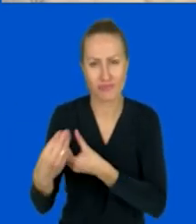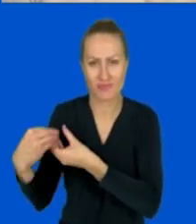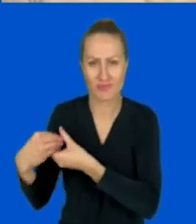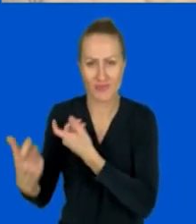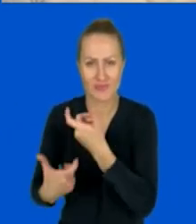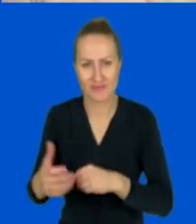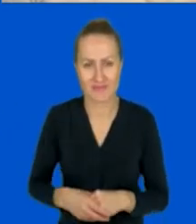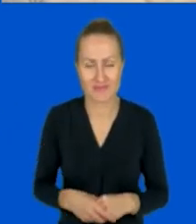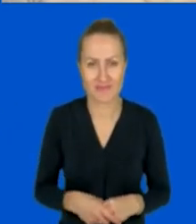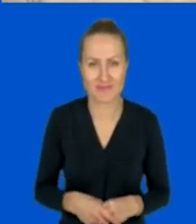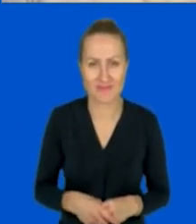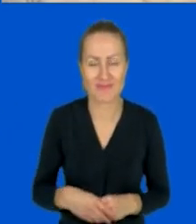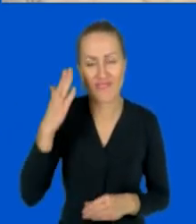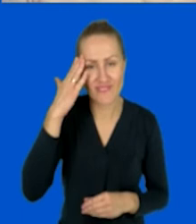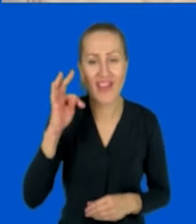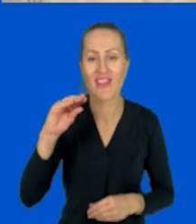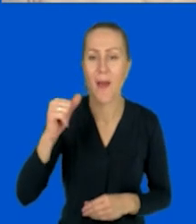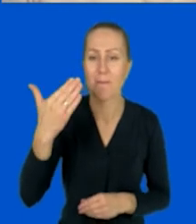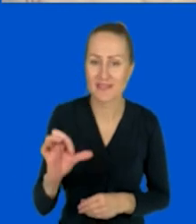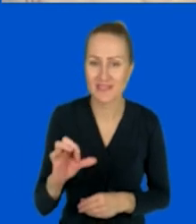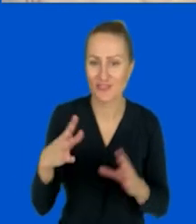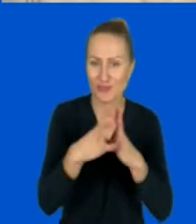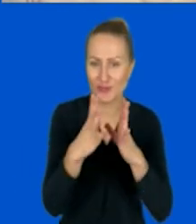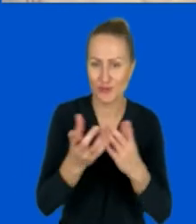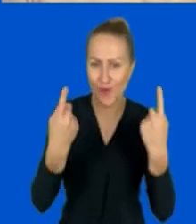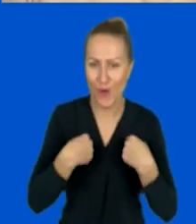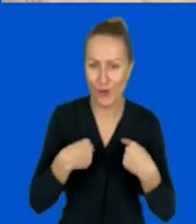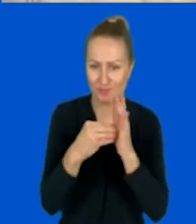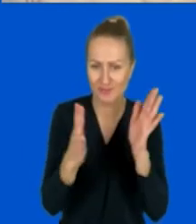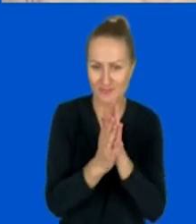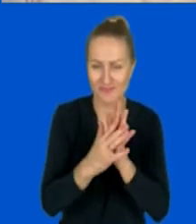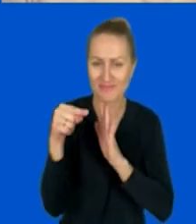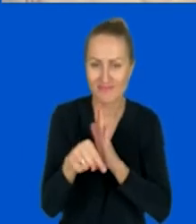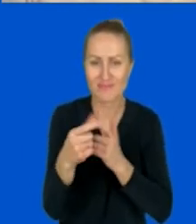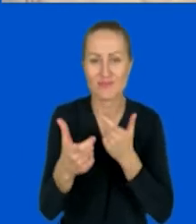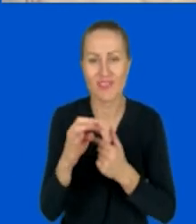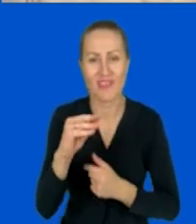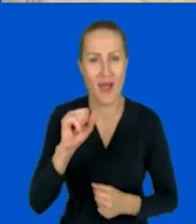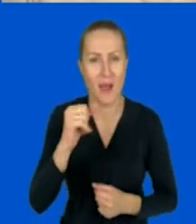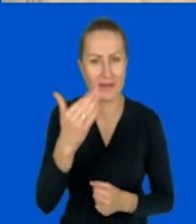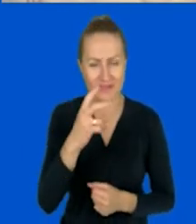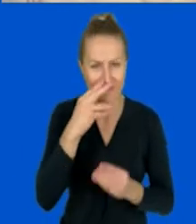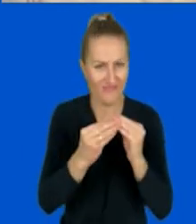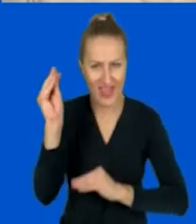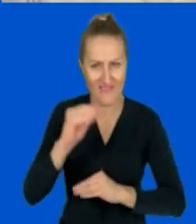Dobra. Widzę, że 50 osób wpisało, 50, czyli 50 jednak wygrywają.